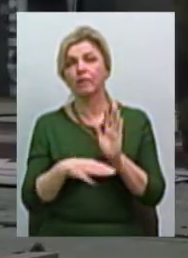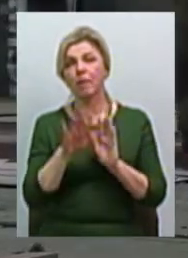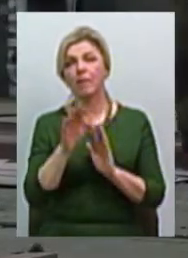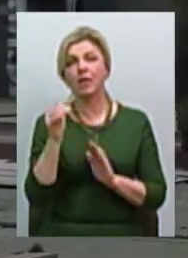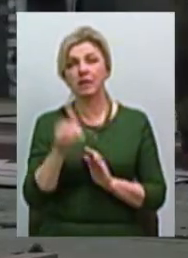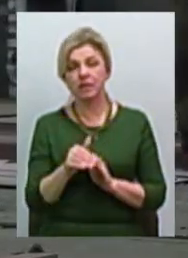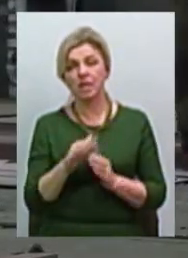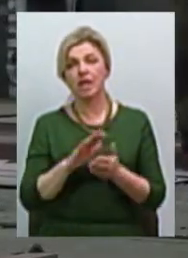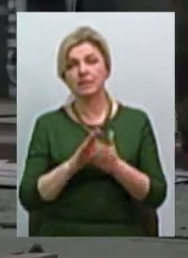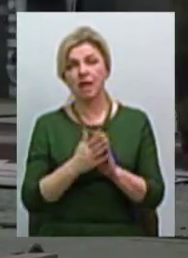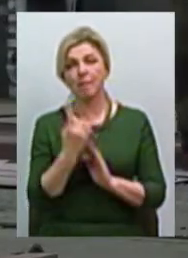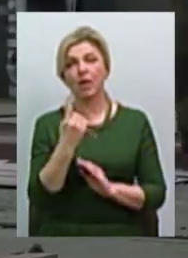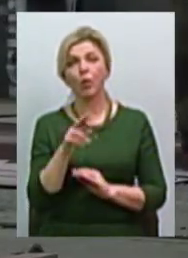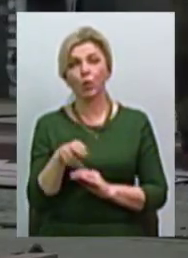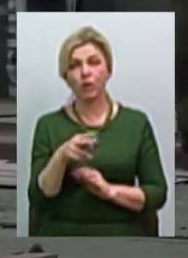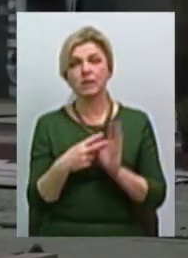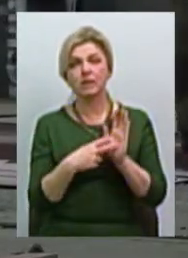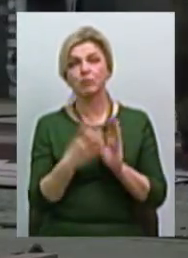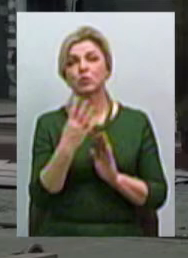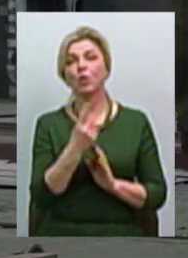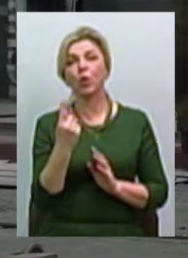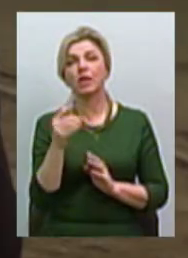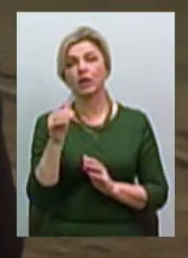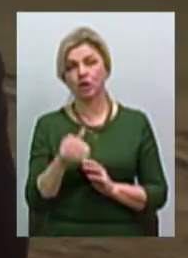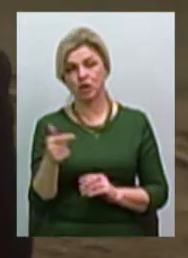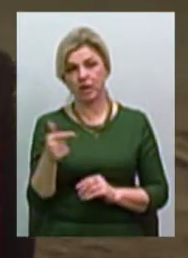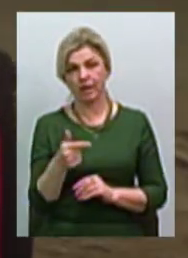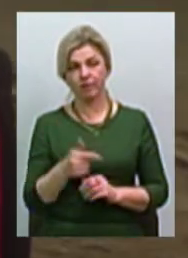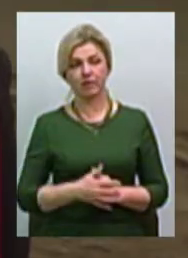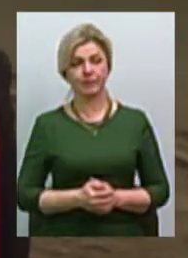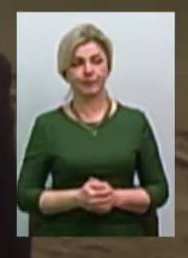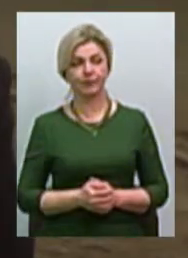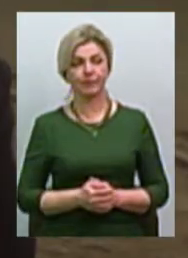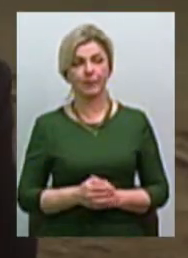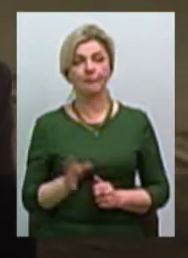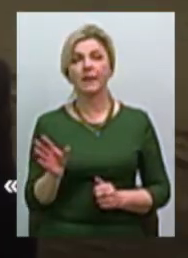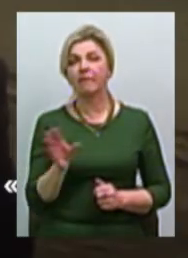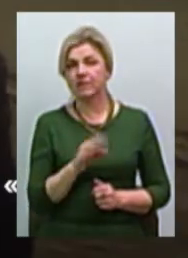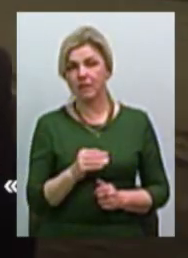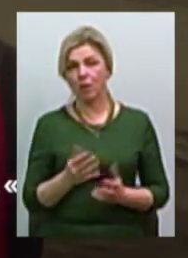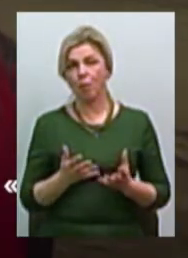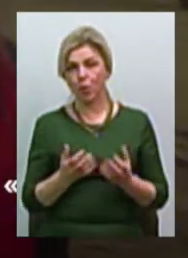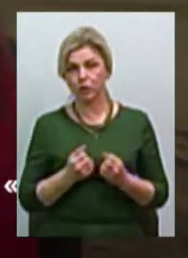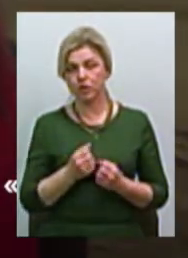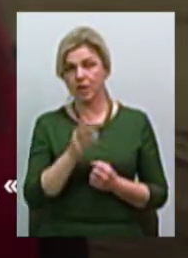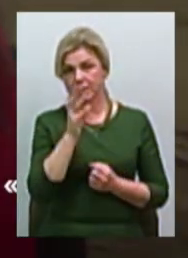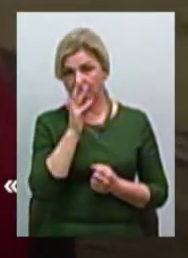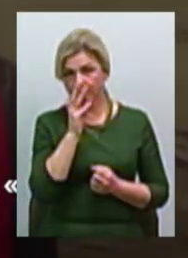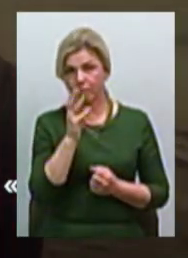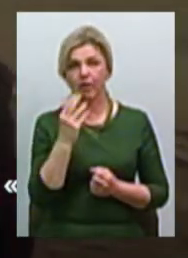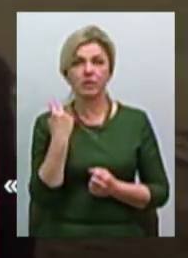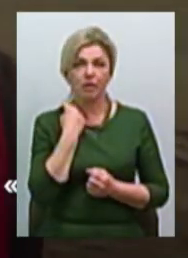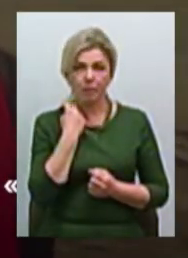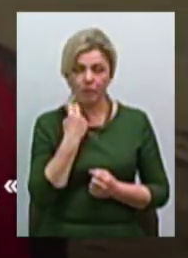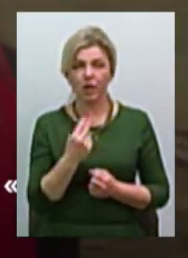а станом на 1 грудня – 741 тисячу гривень. Всі отримали заборгованість по заробітній платі, нотаріус видає тим, що